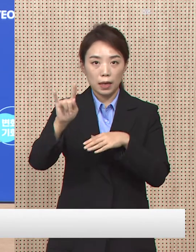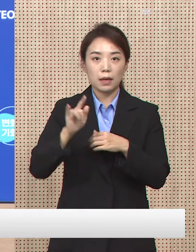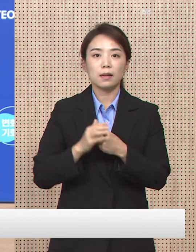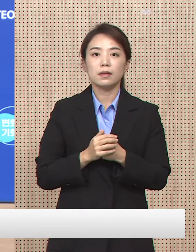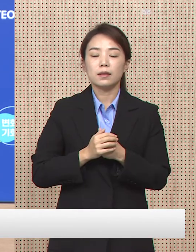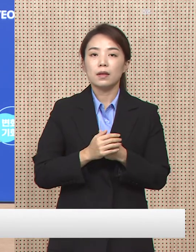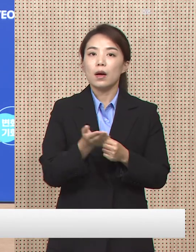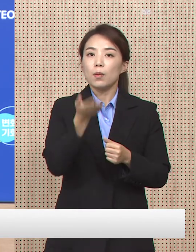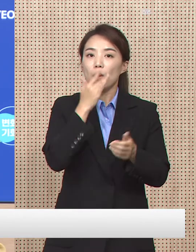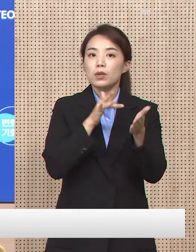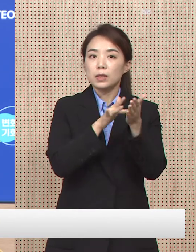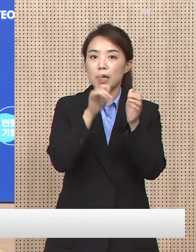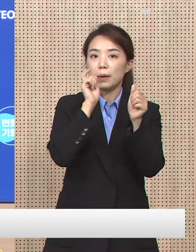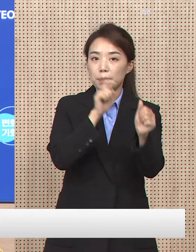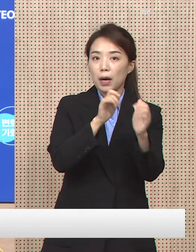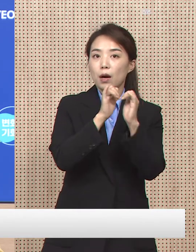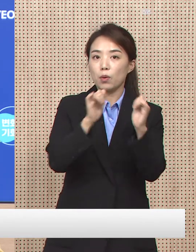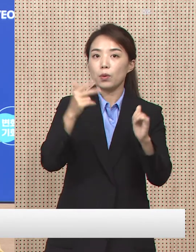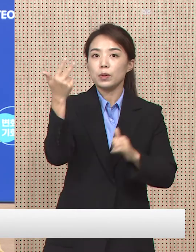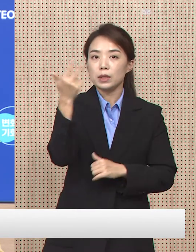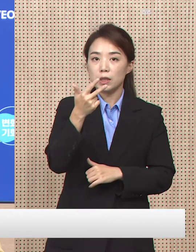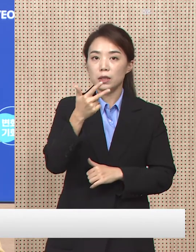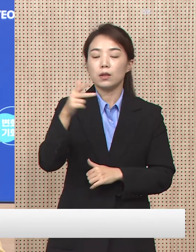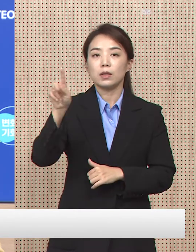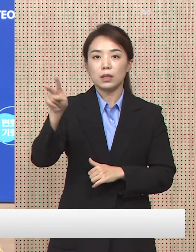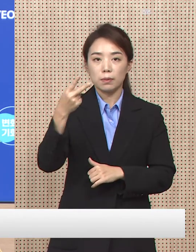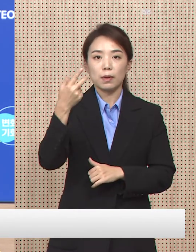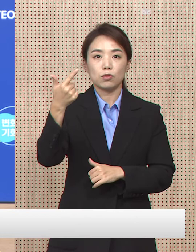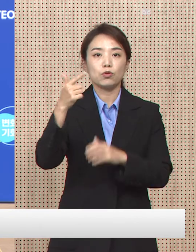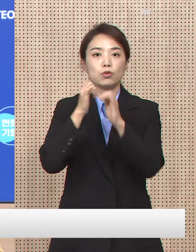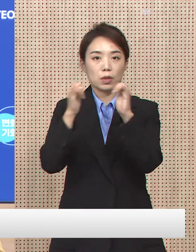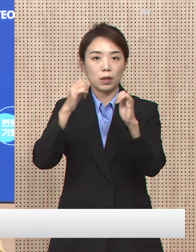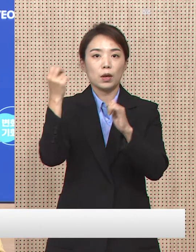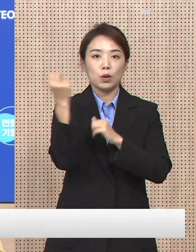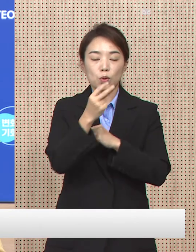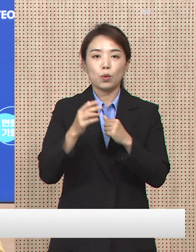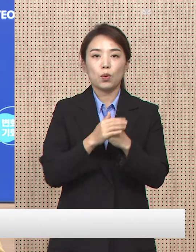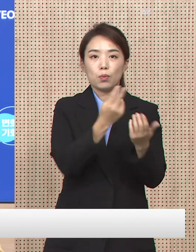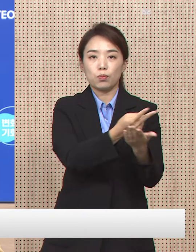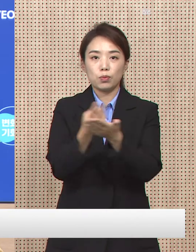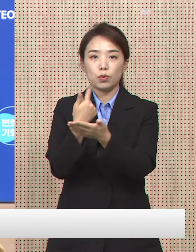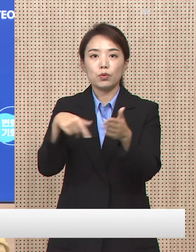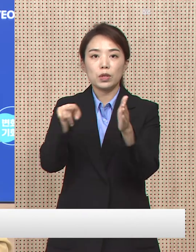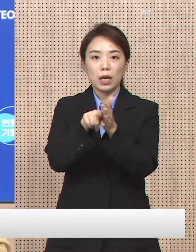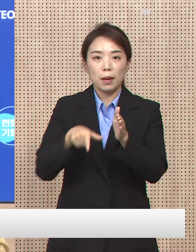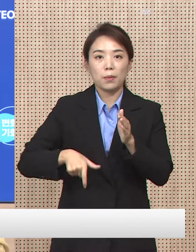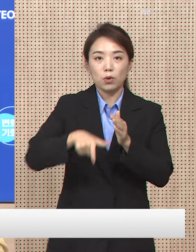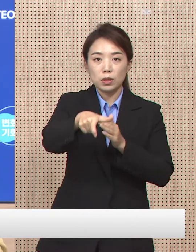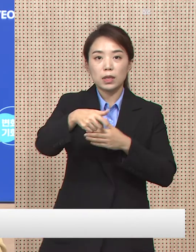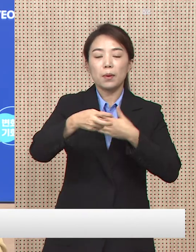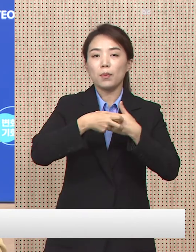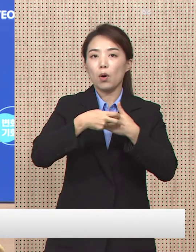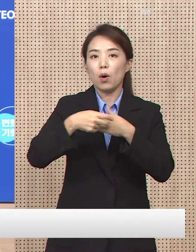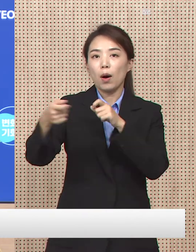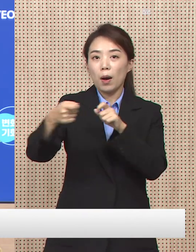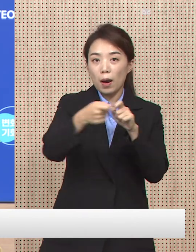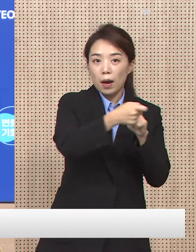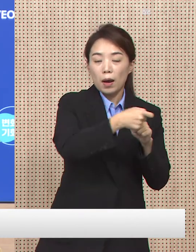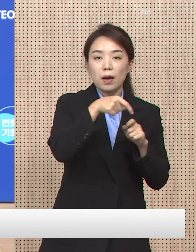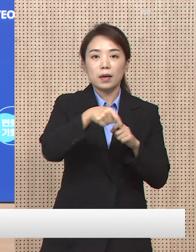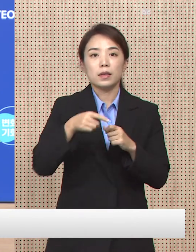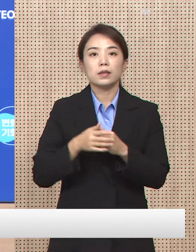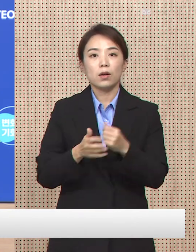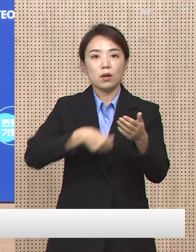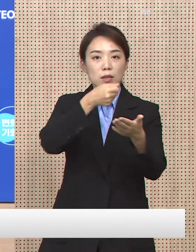먹는치료제 지정 약국은 762개소이며 환자 접근성 확보를 위해 원스톱 진료기관 인근 약국 등을 전단